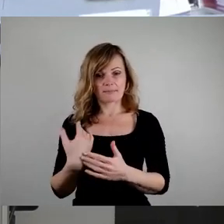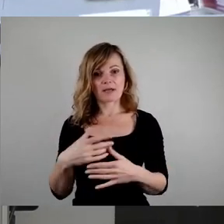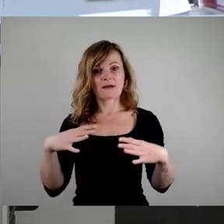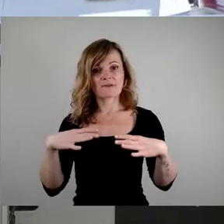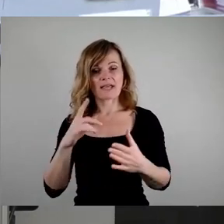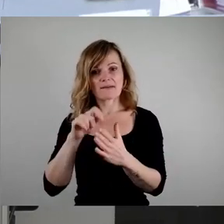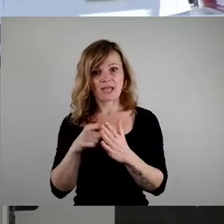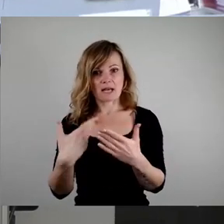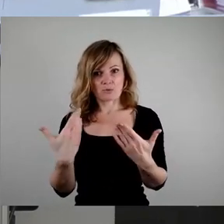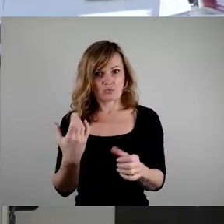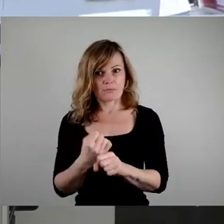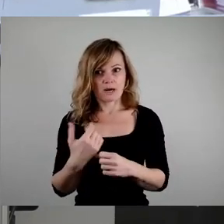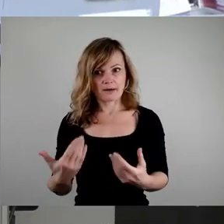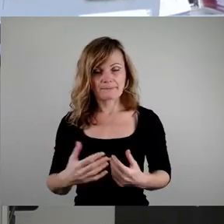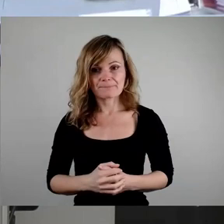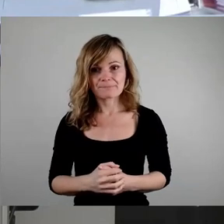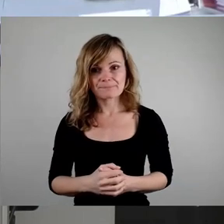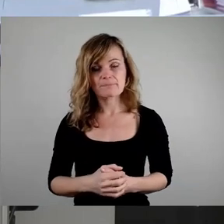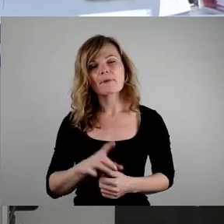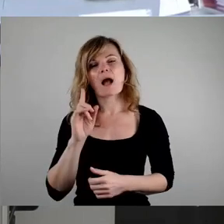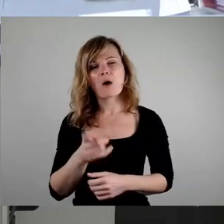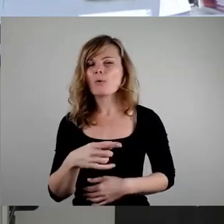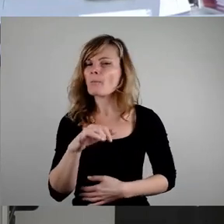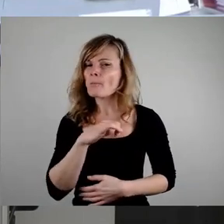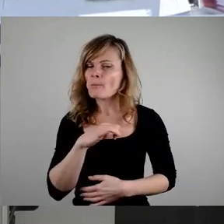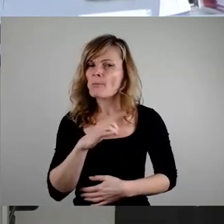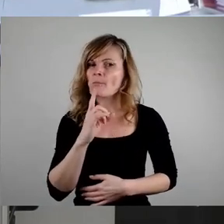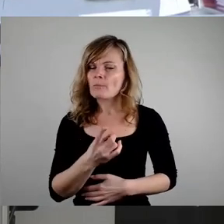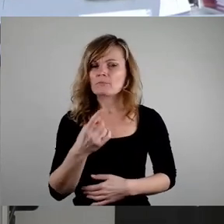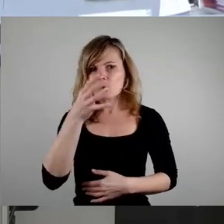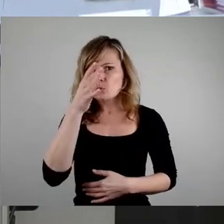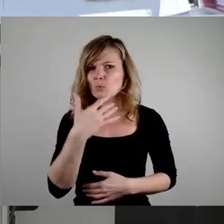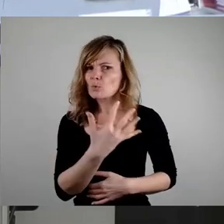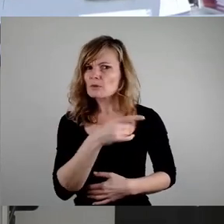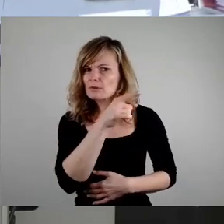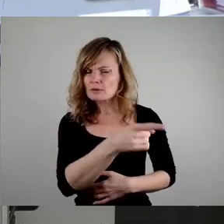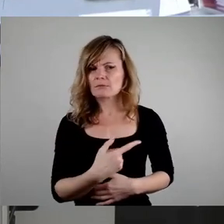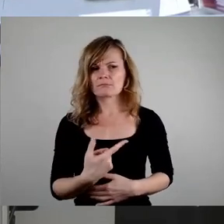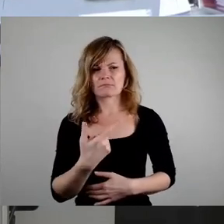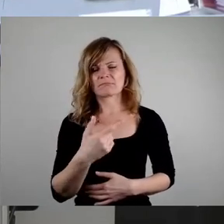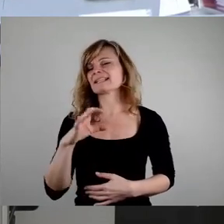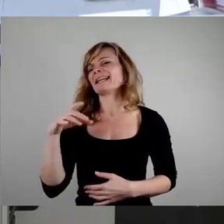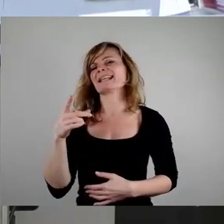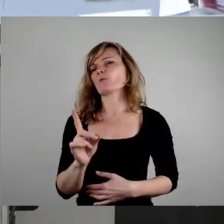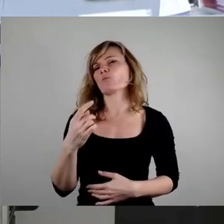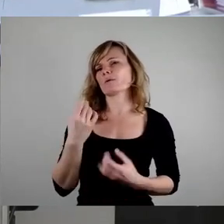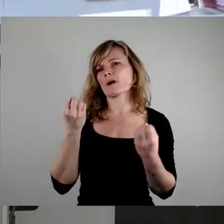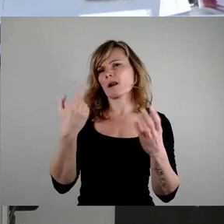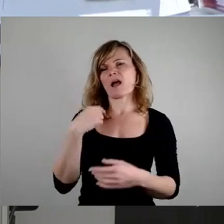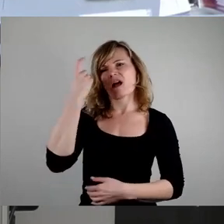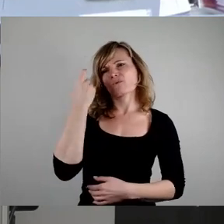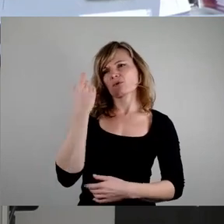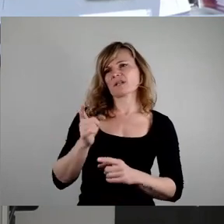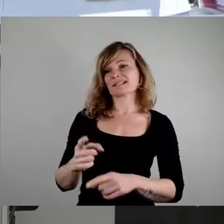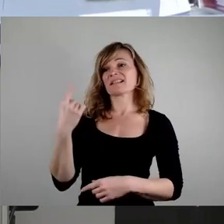tun werden. Bemerkenswert finde ich das ausgerechnet die Grünen. Bei der CDU wundere ich mich natürlich nicht, weil sie sich noch nie